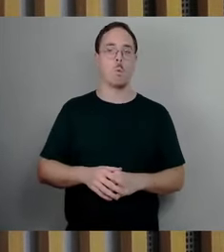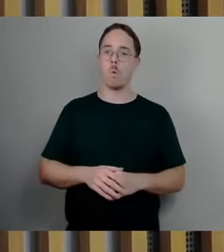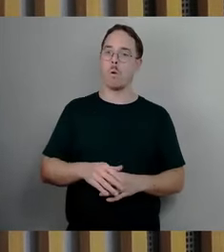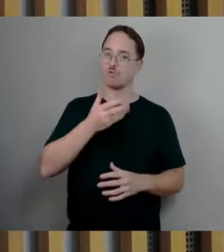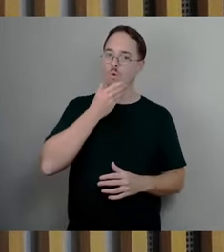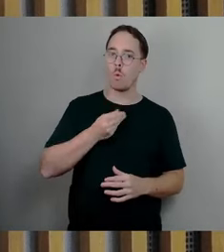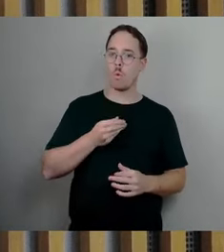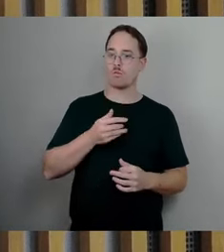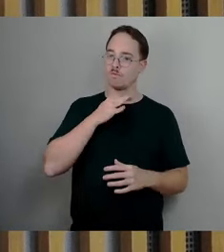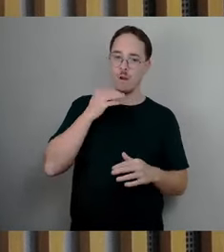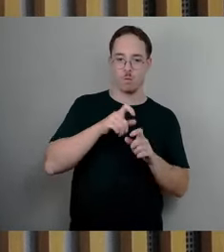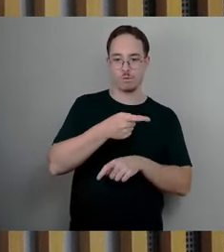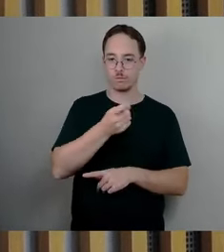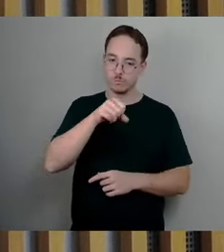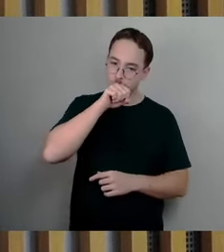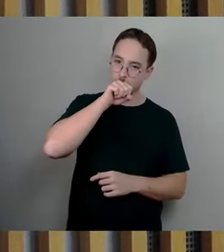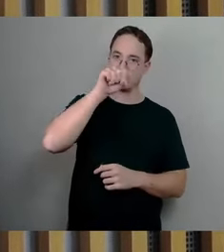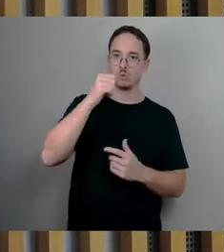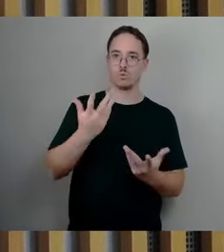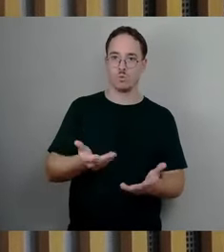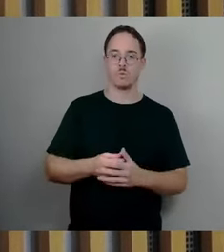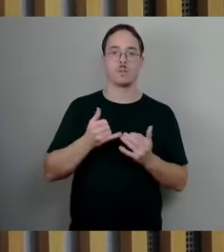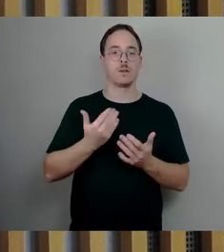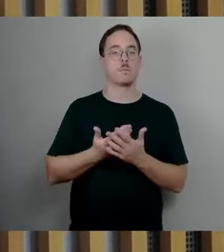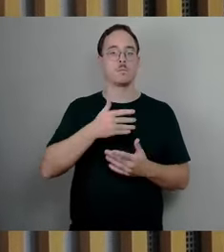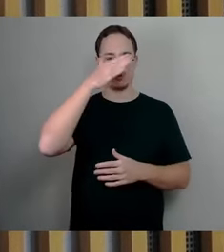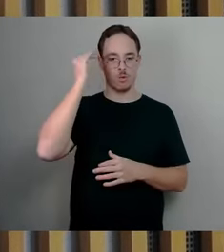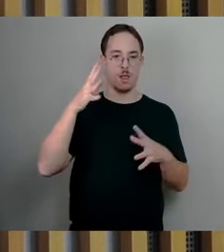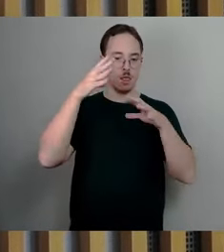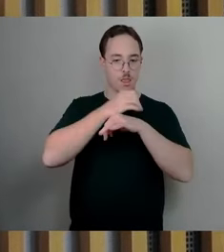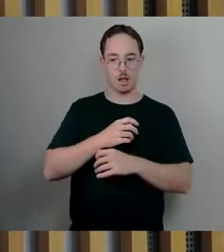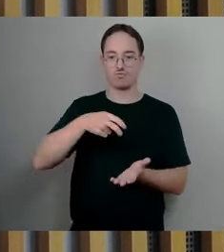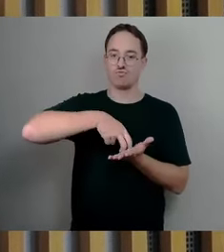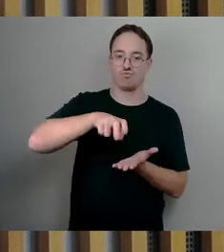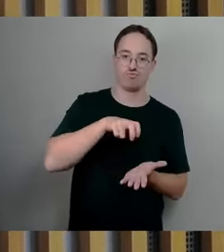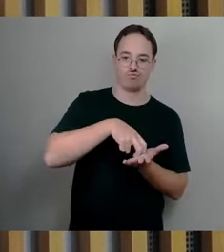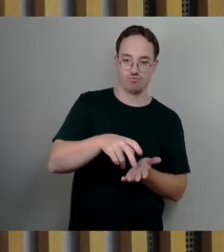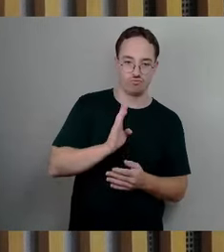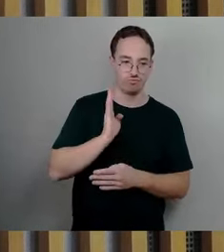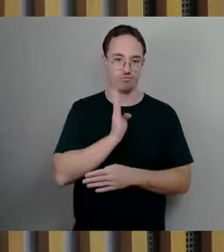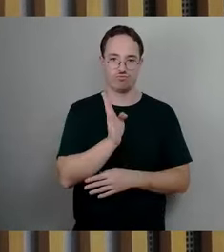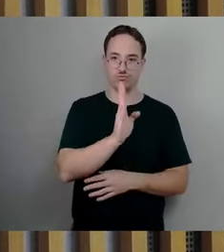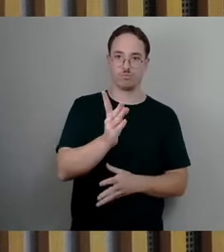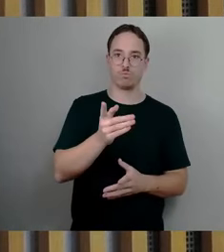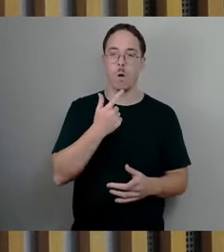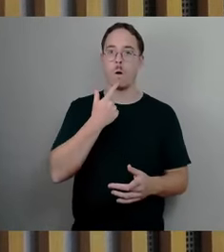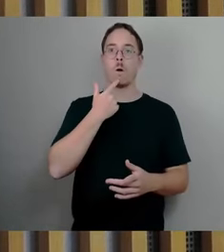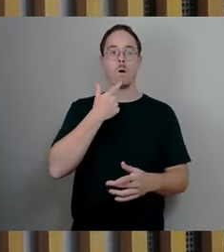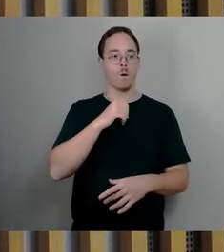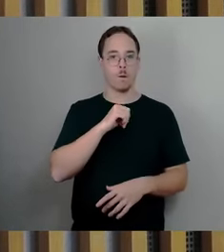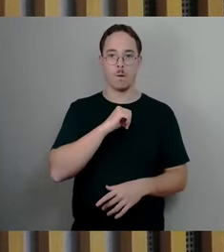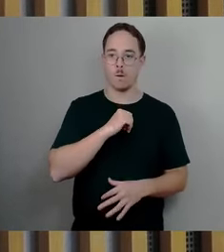das ist ja schon fast ein mediterranes Schwer. Und es ist bei Dresden sehr beliebt und auch bei den